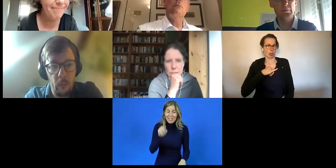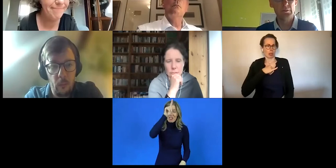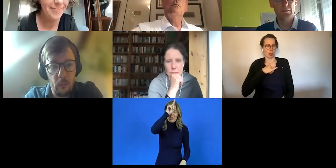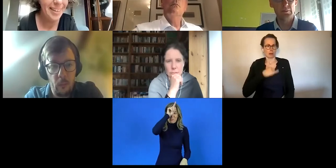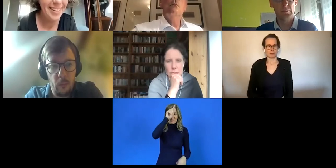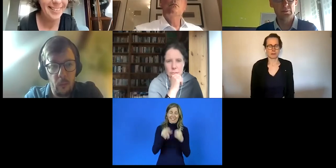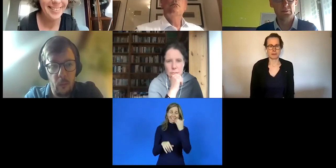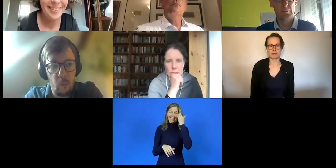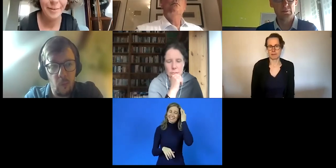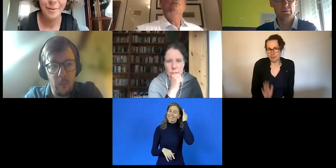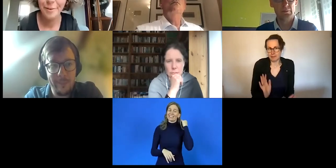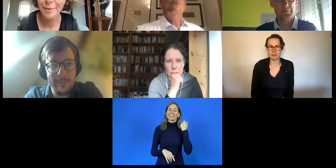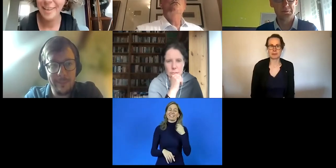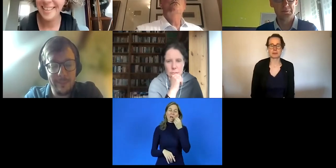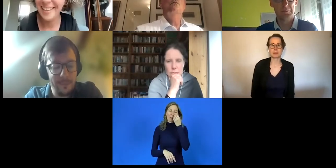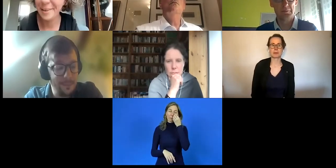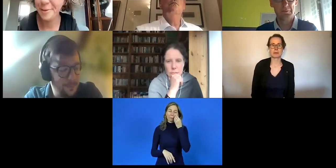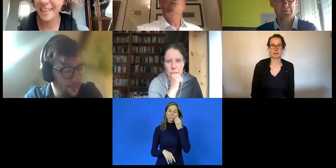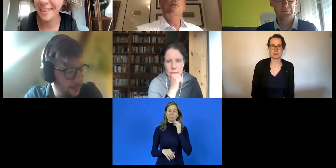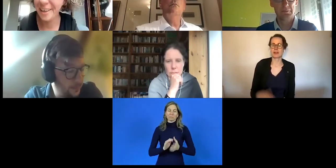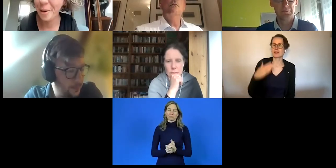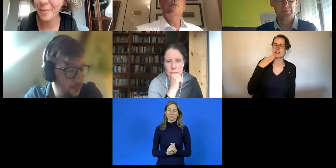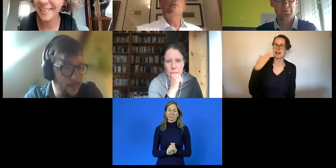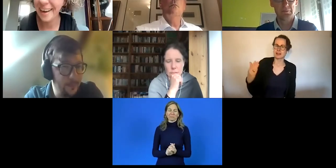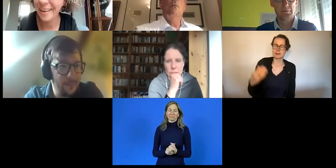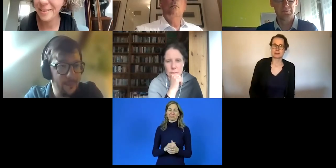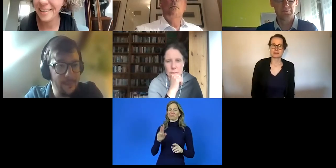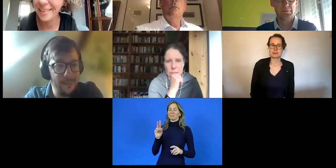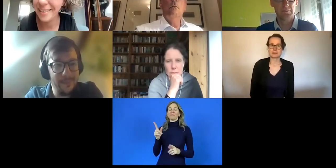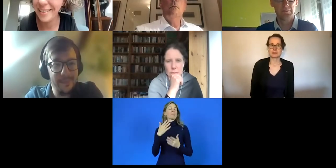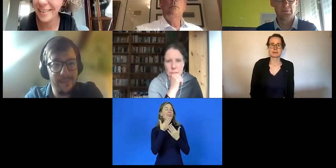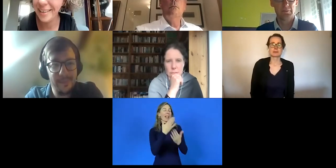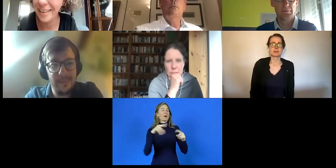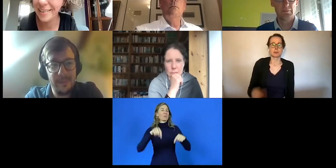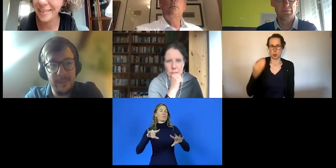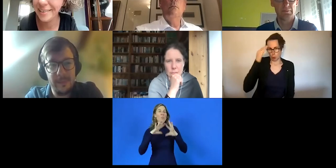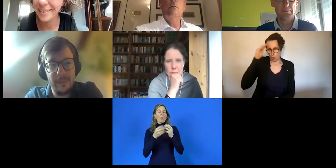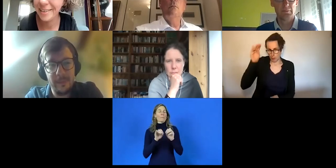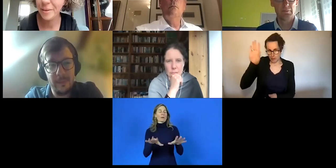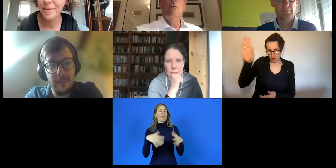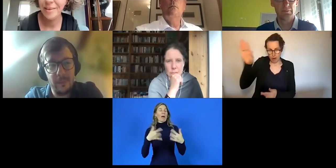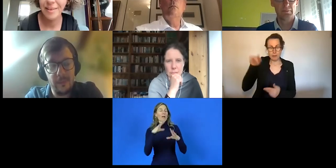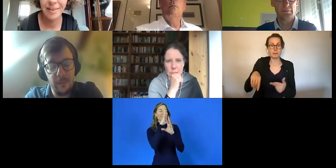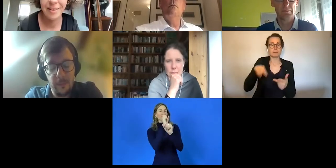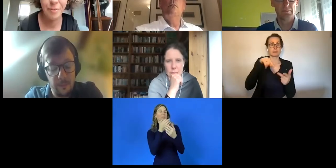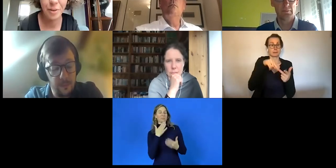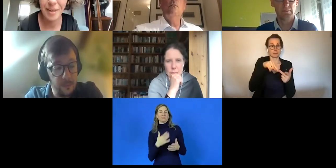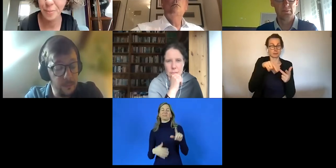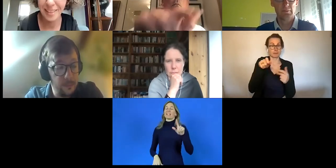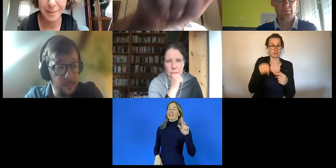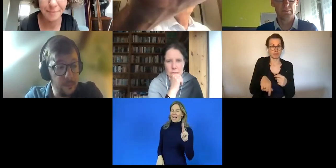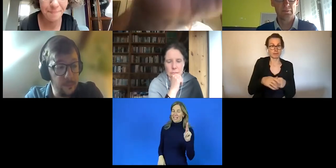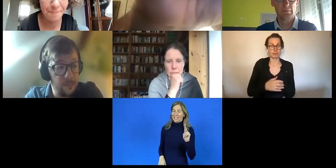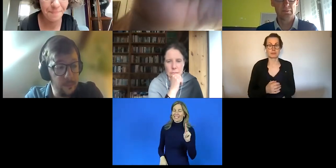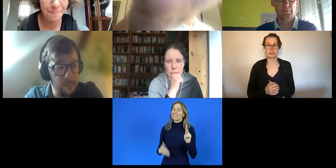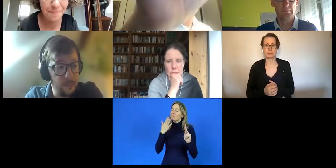Das war's. Vielen Dank für den Kommentar und jetzt die nächste Wortmeldung,